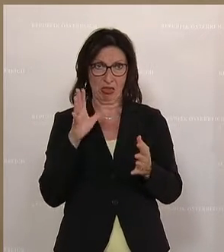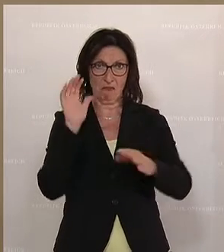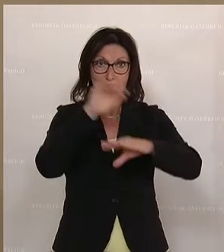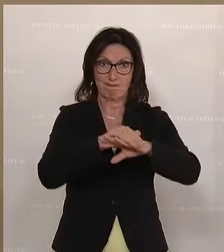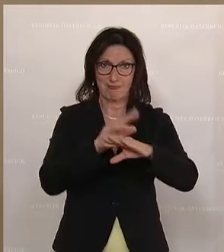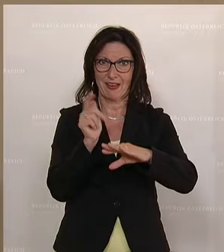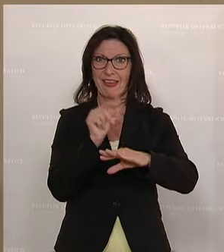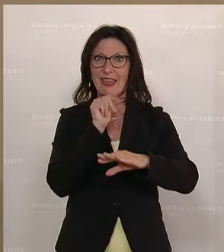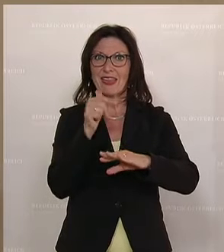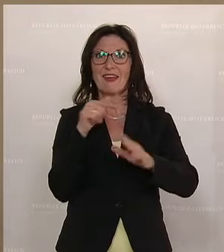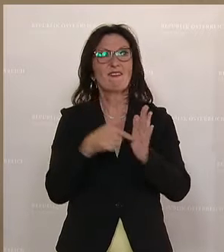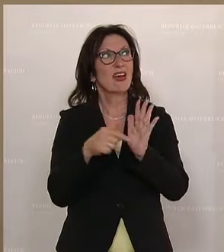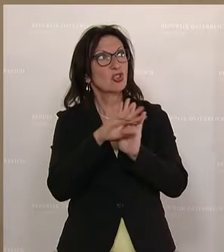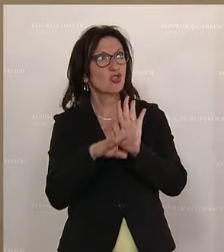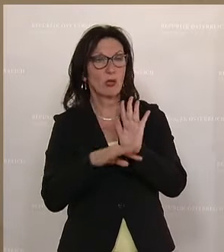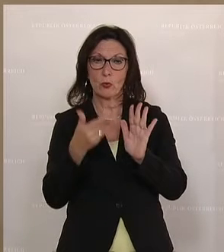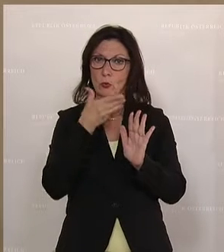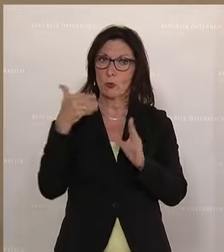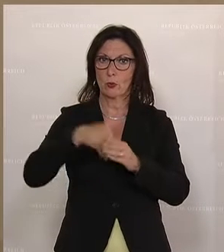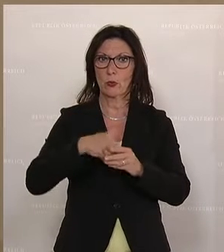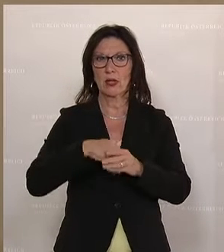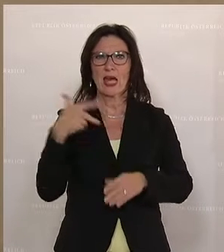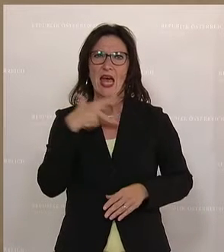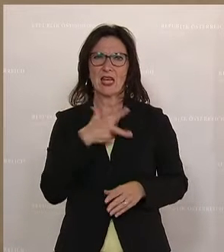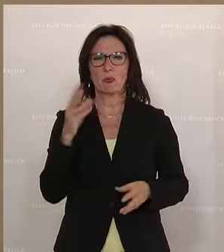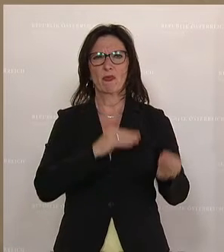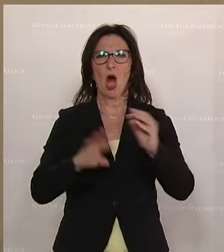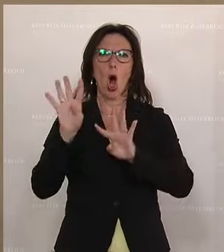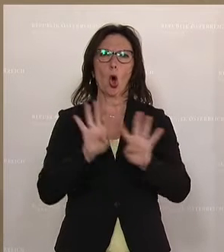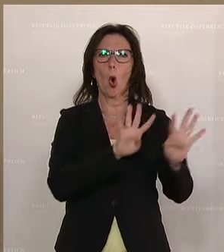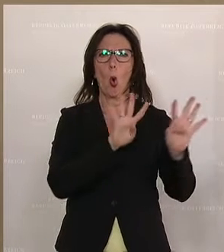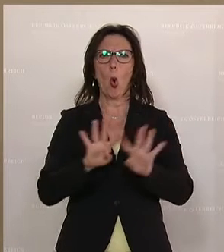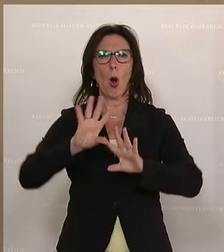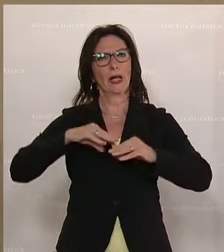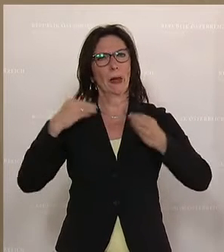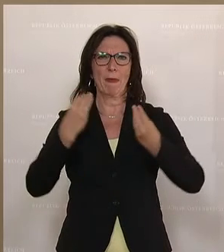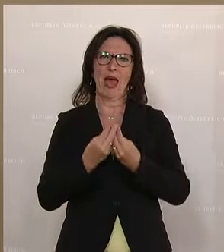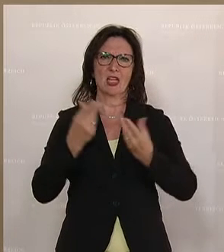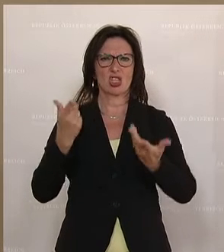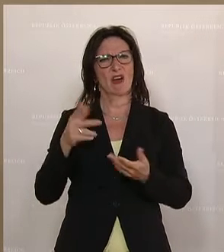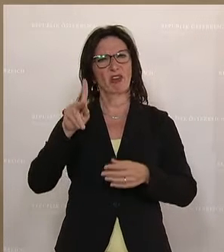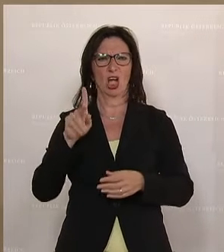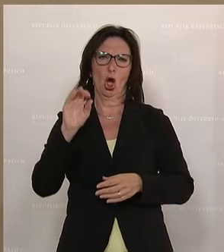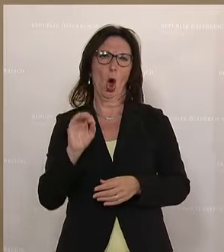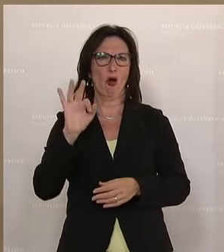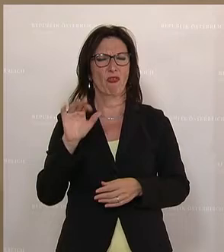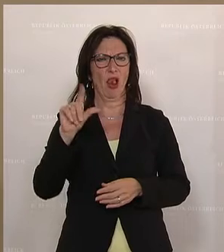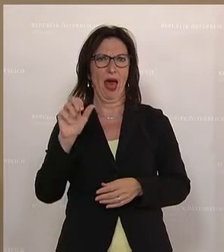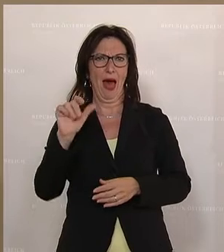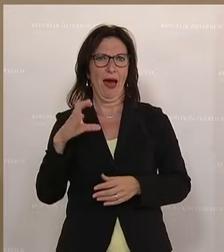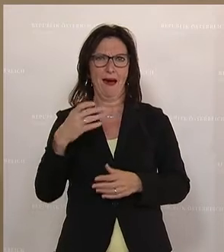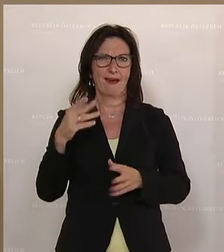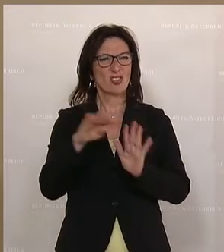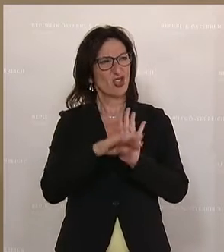Statuten wahrscheinlich nicht drinnen sind. Ein SPÖ-Verein, Chorgemeinschaft MGV ASB in Köflach heißt, den werden wir in keinem